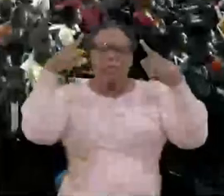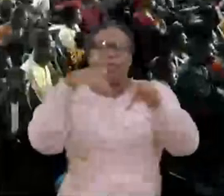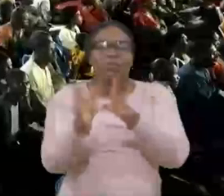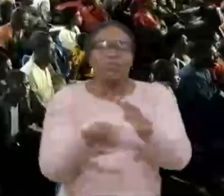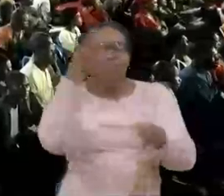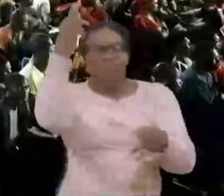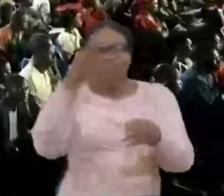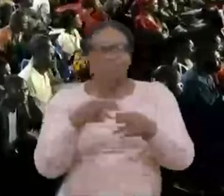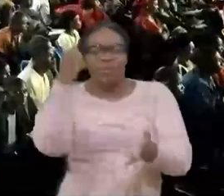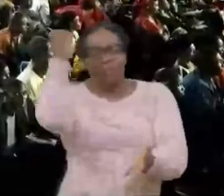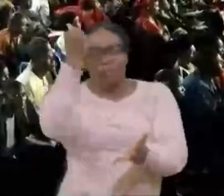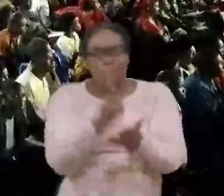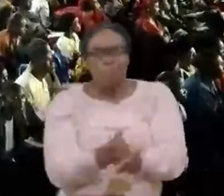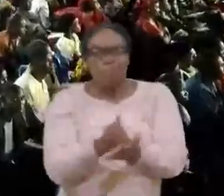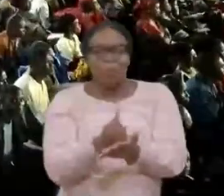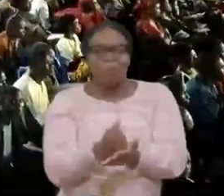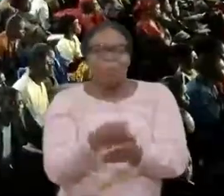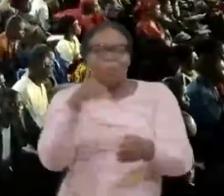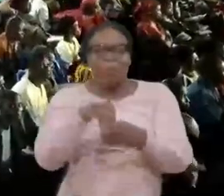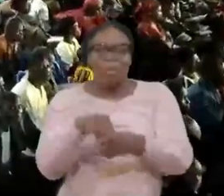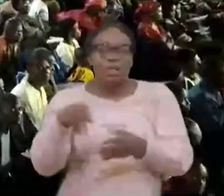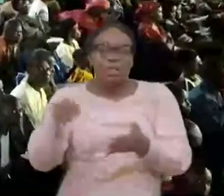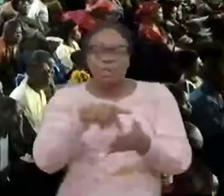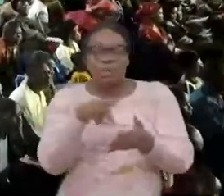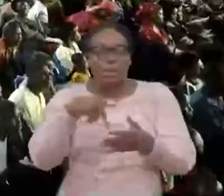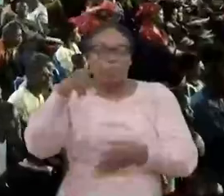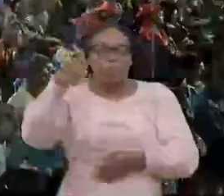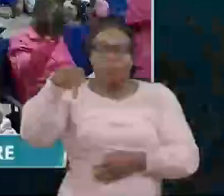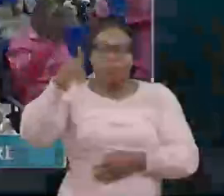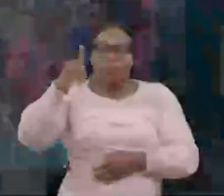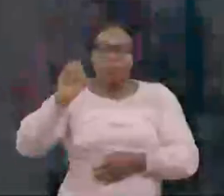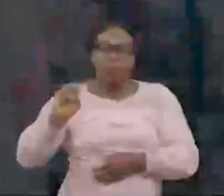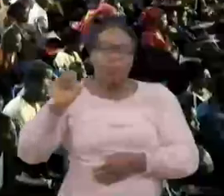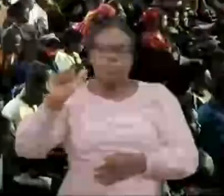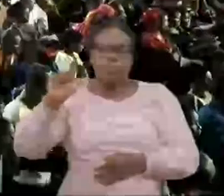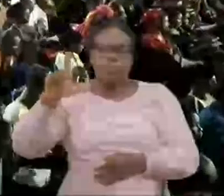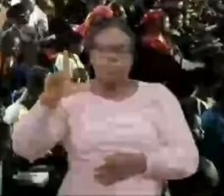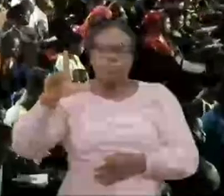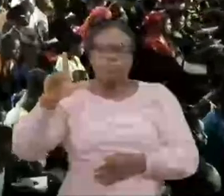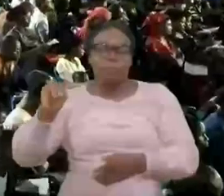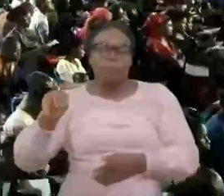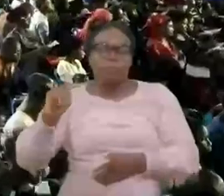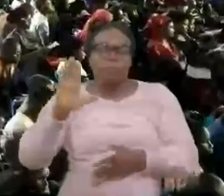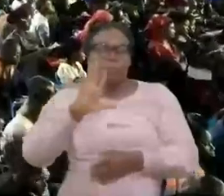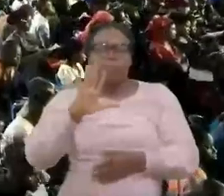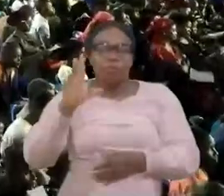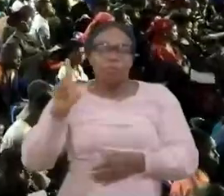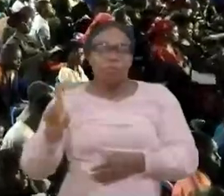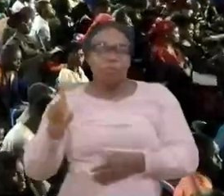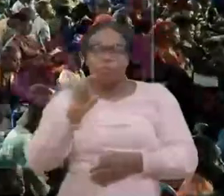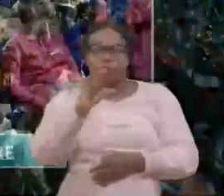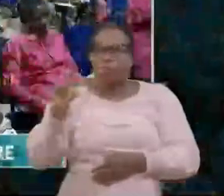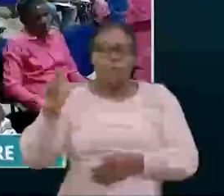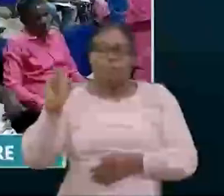retrouvé, Et nous dit, En somme, 51, Somme 51, Voyons le